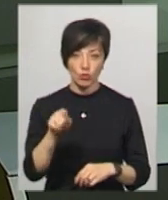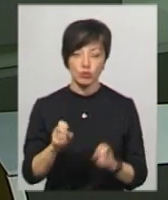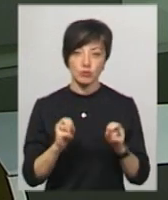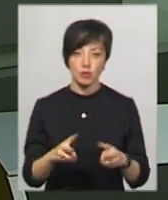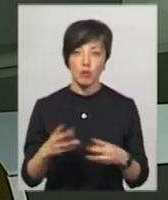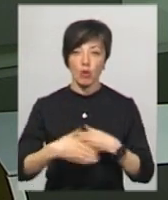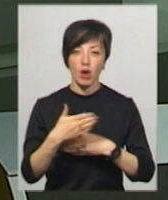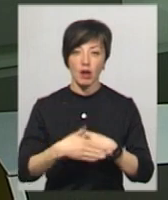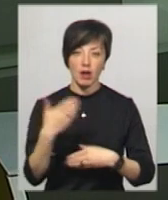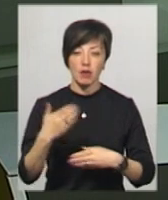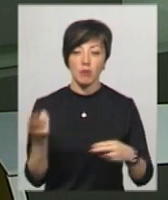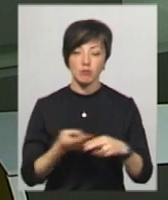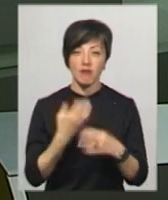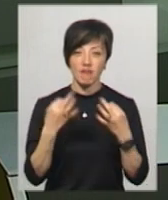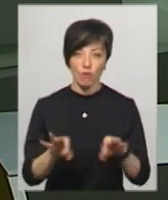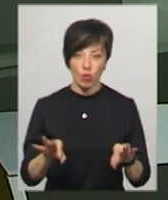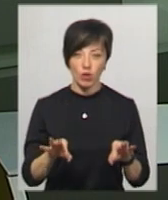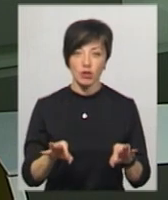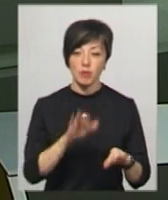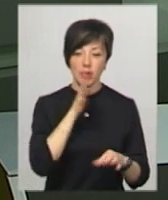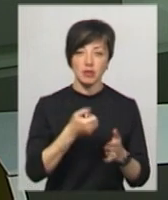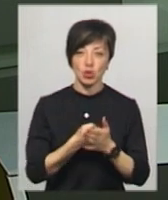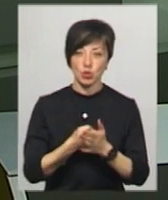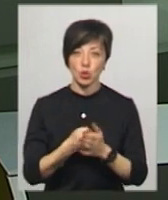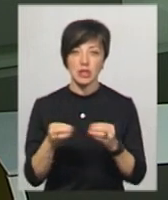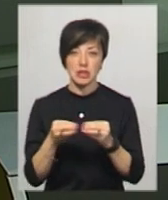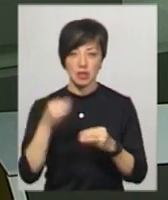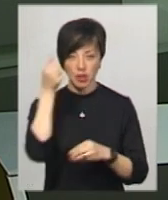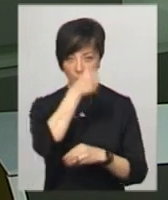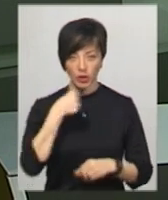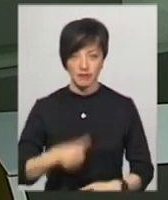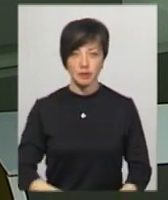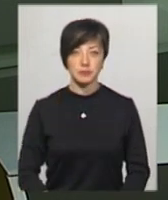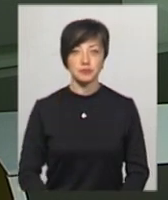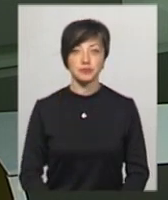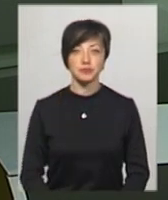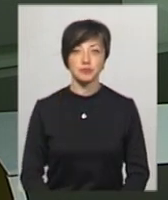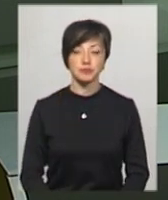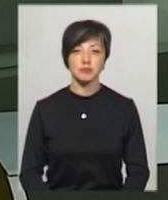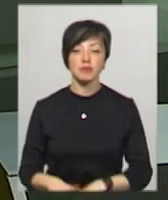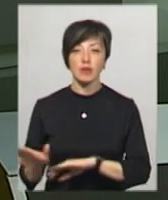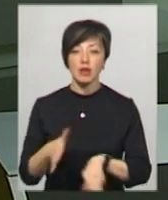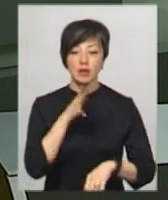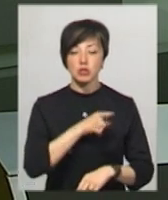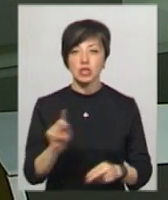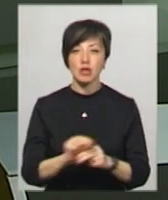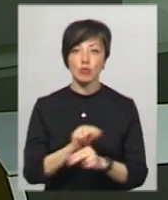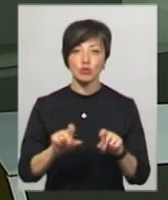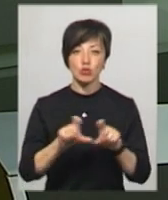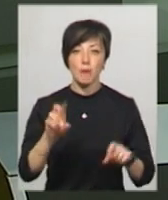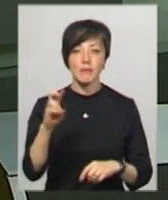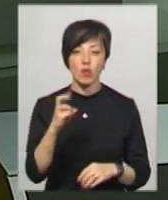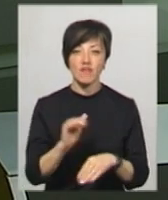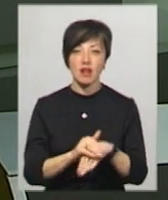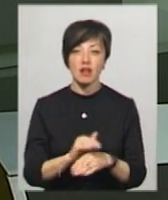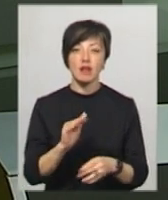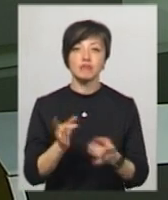загрожує покарання в вигляді позбавлення волі строком від 5 до 10 років. Під час ремонту школи у Більогір